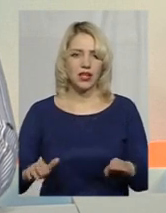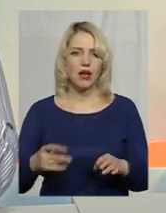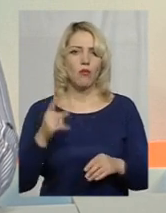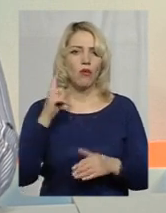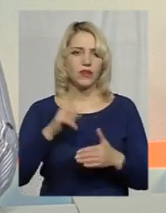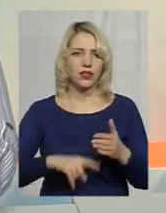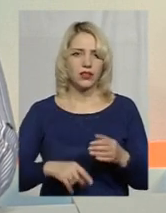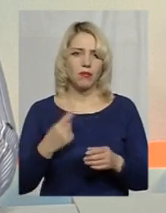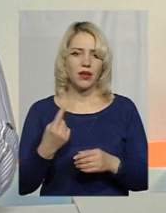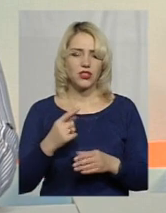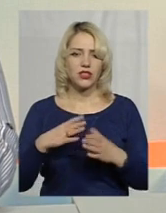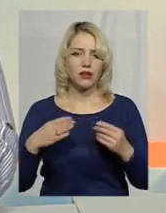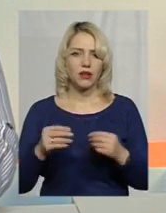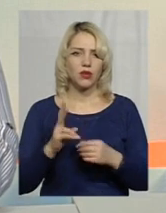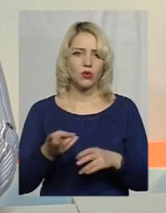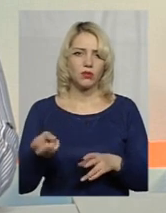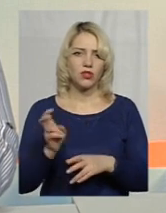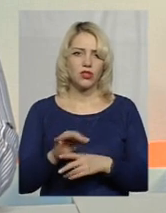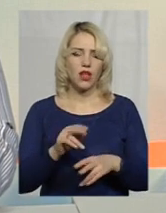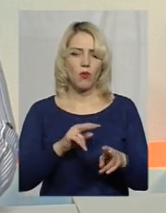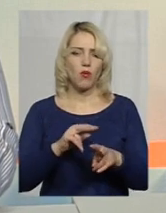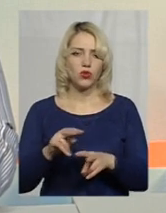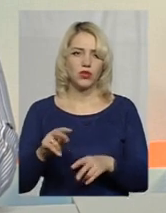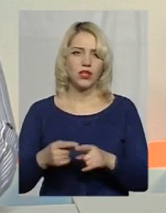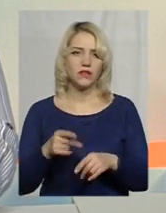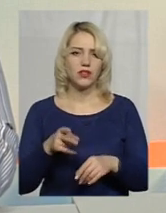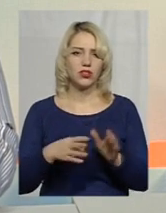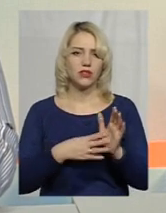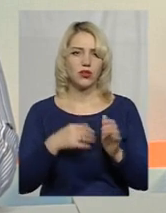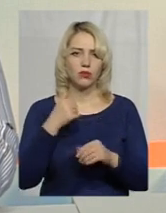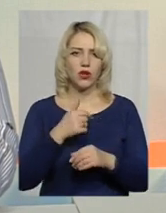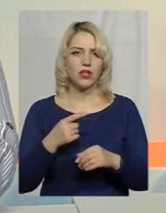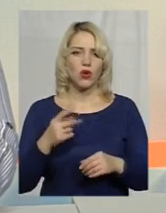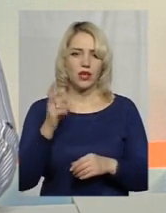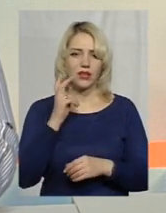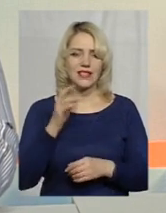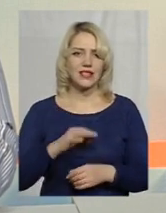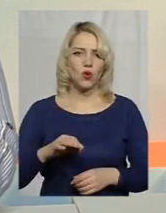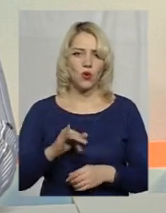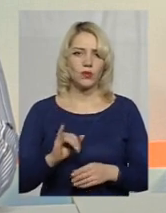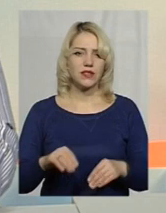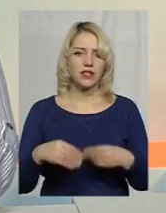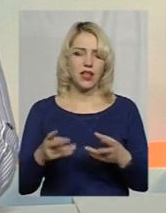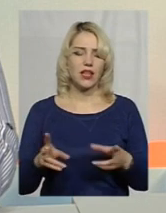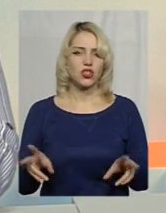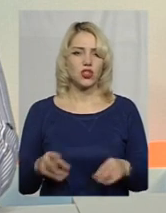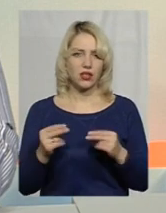перша сім'я, яка прийшла в патронат в 2009 році в Київській області і дала шанс